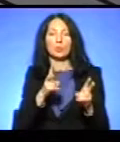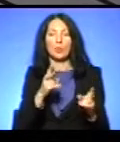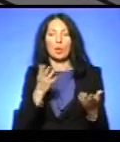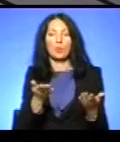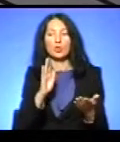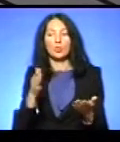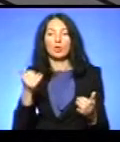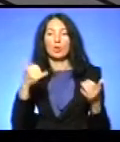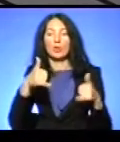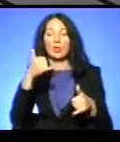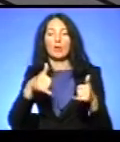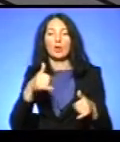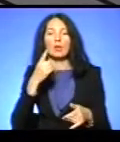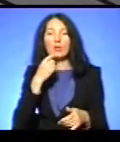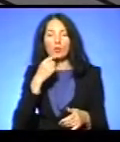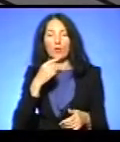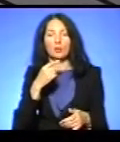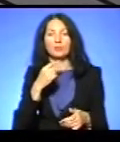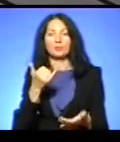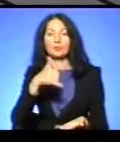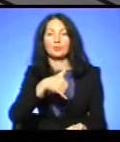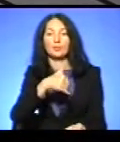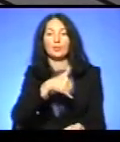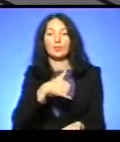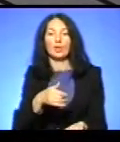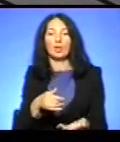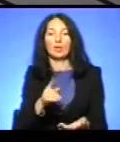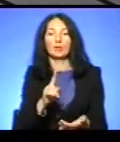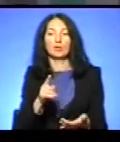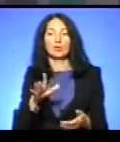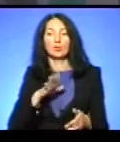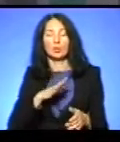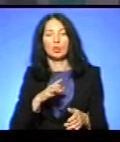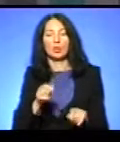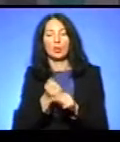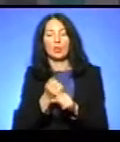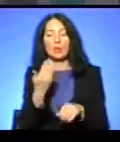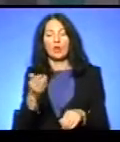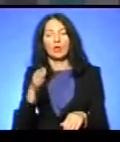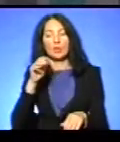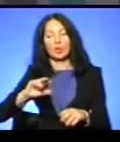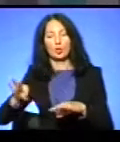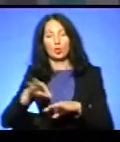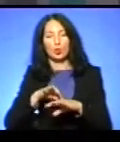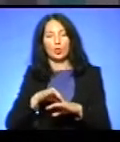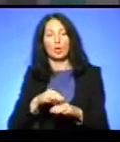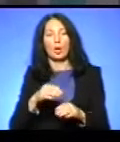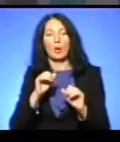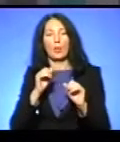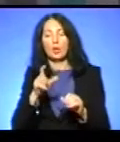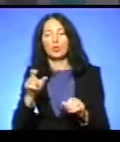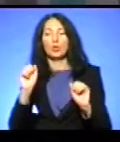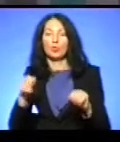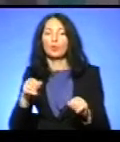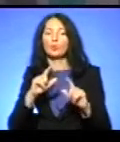крові, як розповідала ваша дружина, що жодних застережень, в принципі, можуть погодитися і без страху реєструватися у вашому реєстрі. Це ми